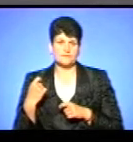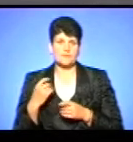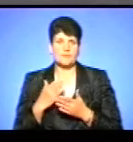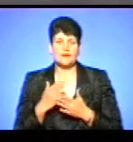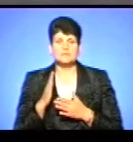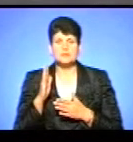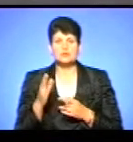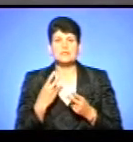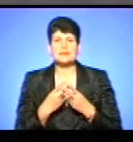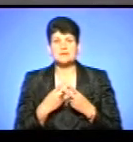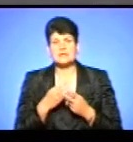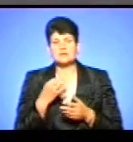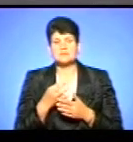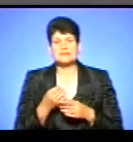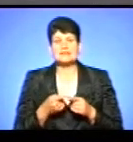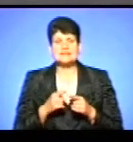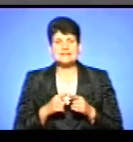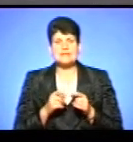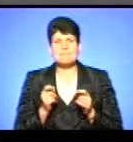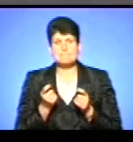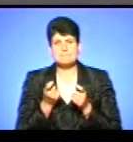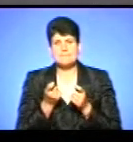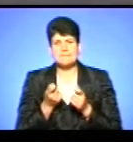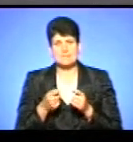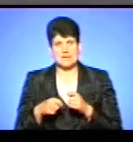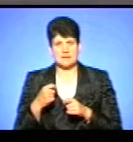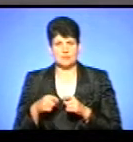бути кримінальна відповідальність, тому це є незначне порушення.